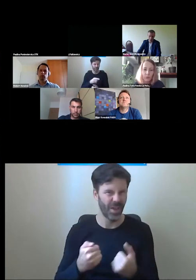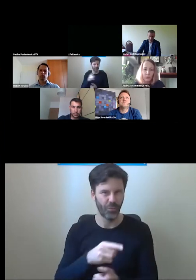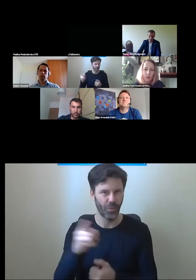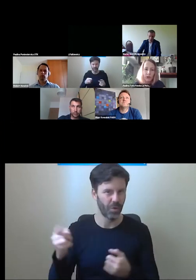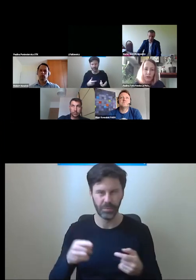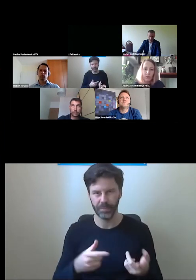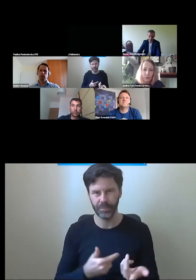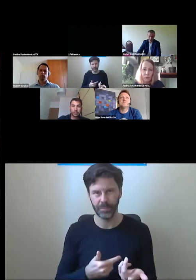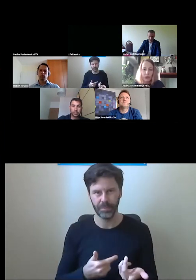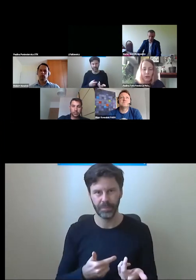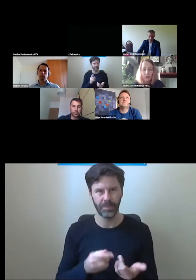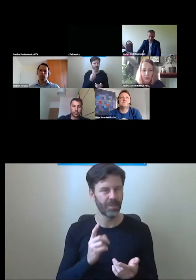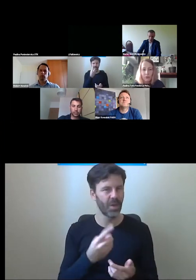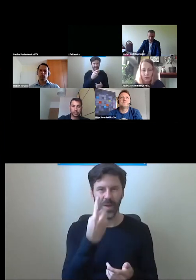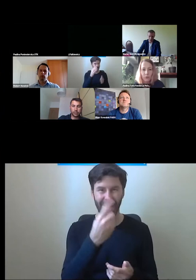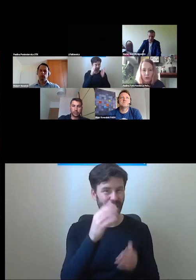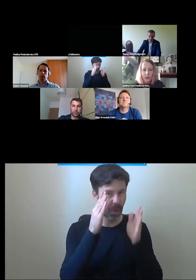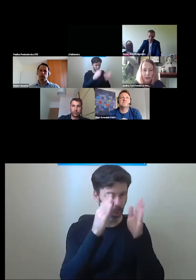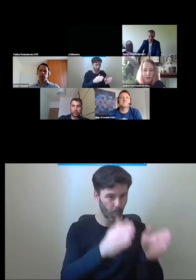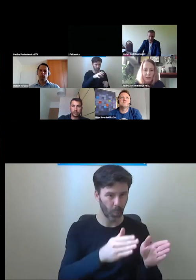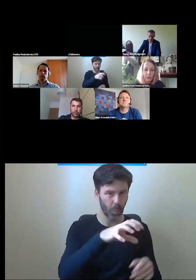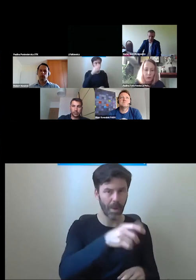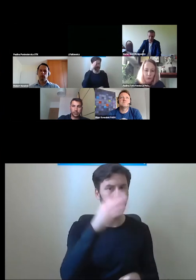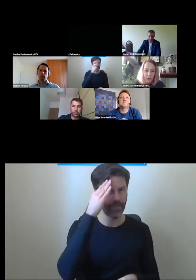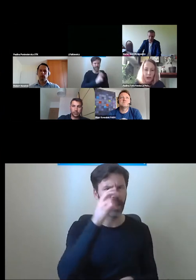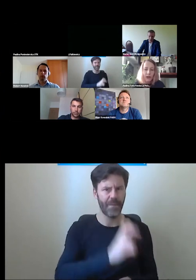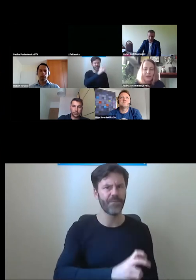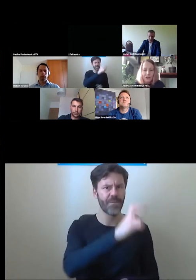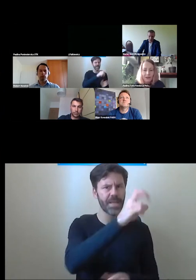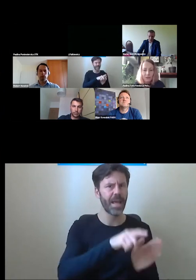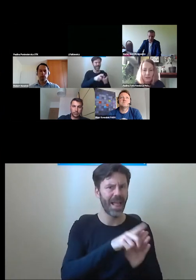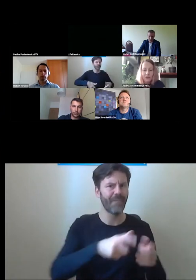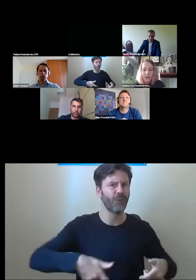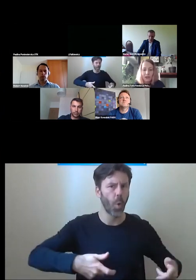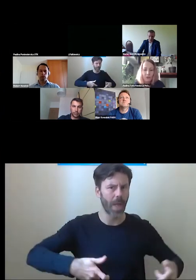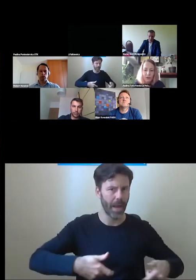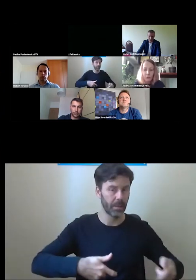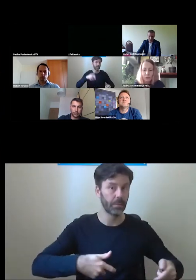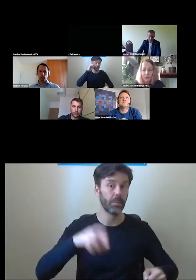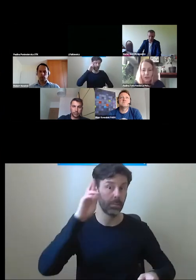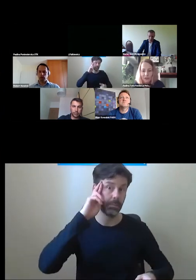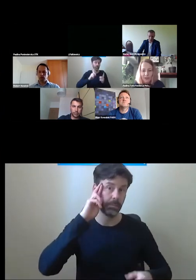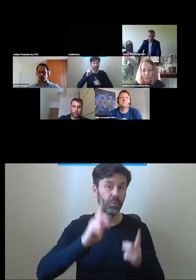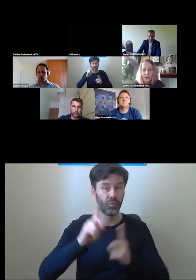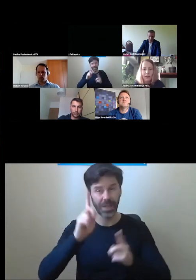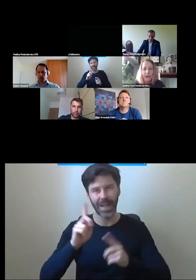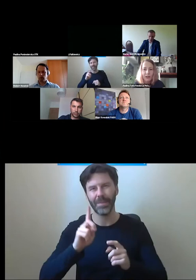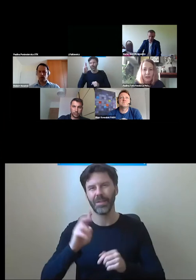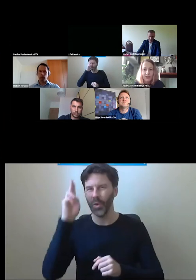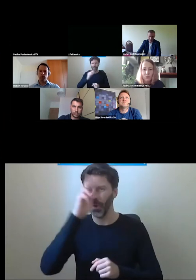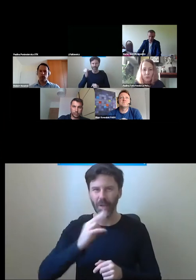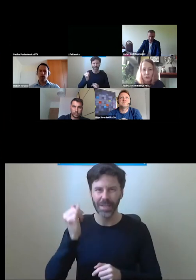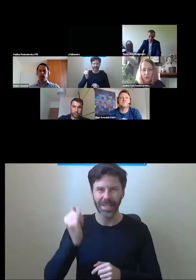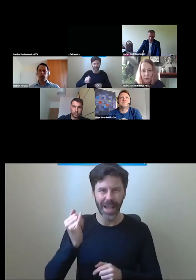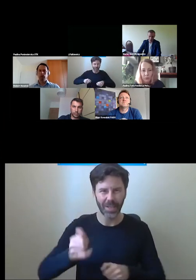fokusując się na jedną grupę. To znaczy wiadomo, winda jest dla wózkowicza. Czasem jest też dla rodzica opiekuna z dzieckiem. A